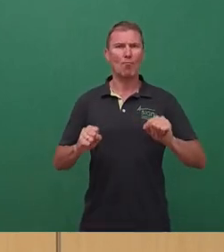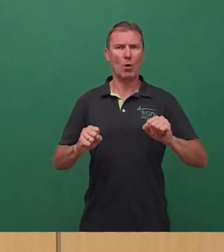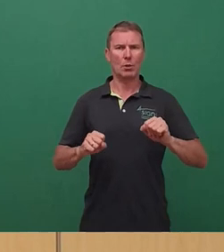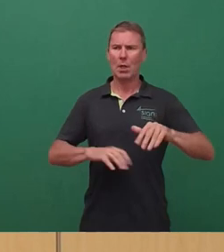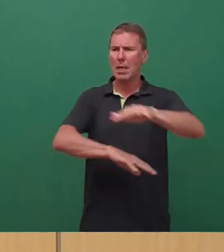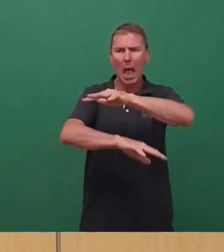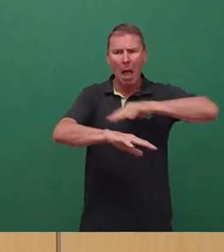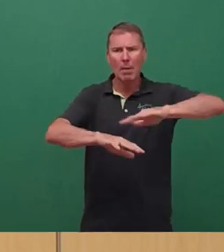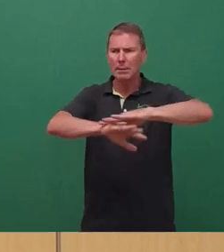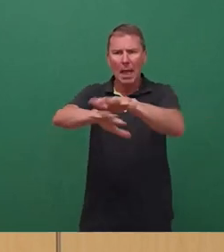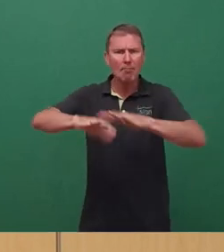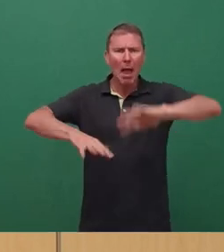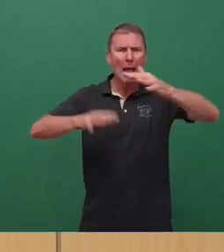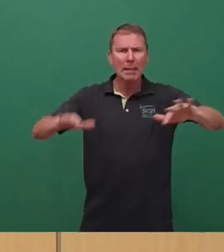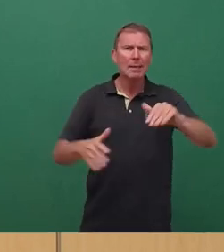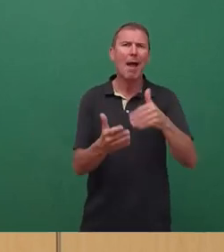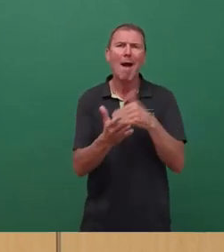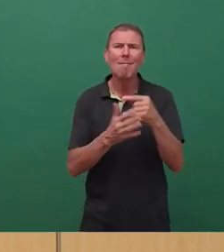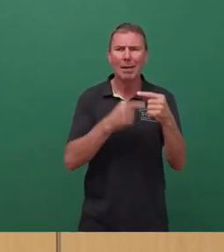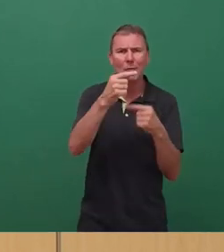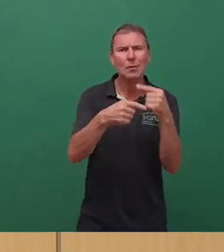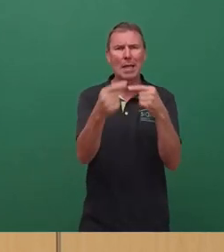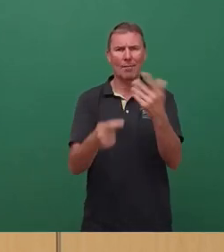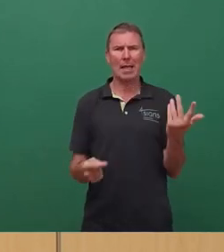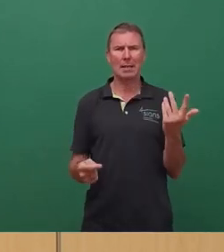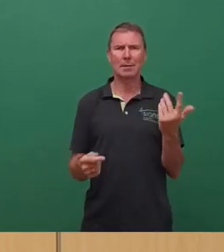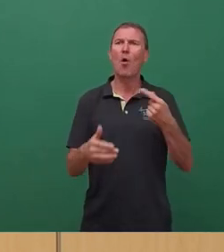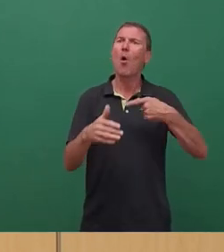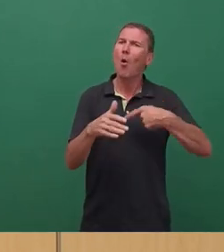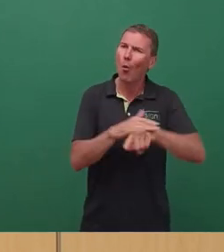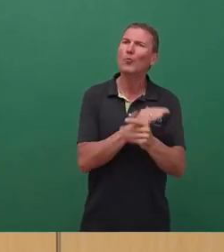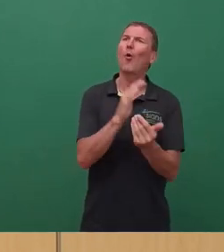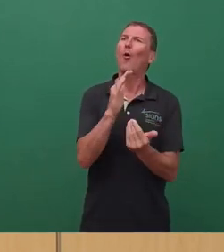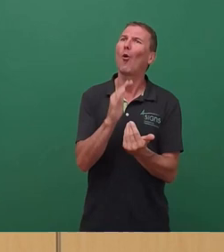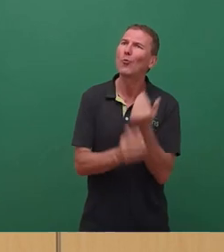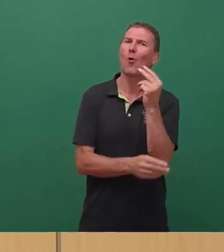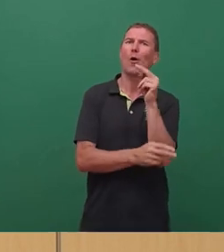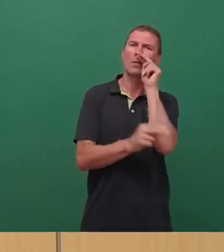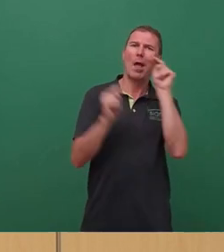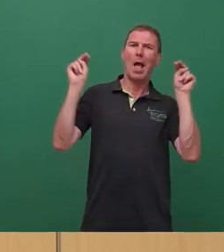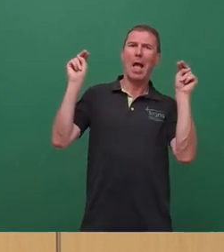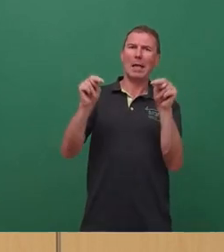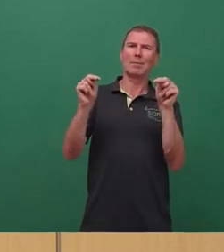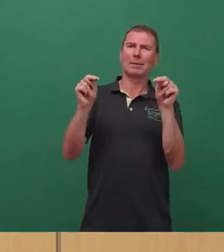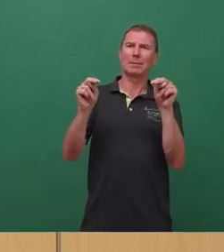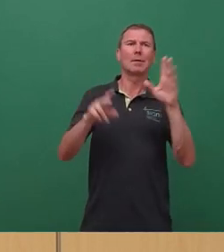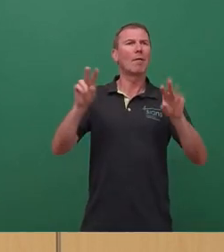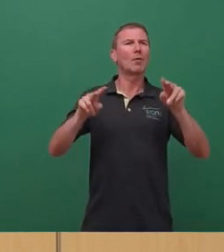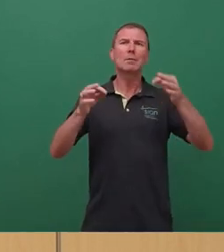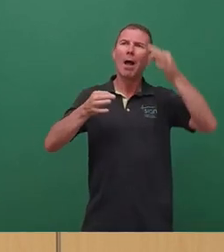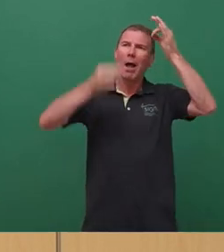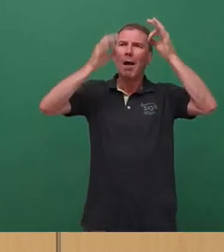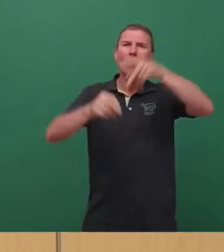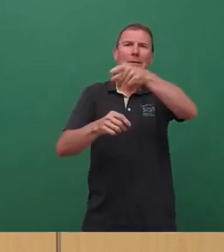dieses Areal weiterzuentwickeln. Aber es gibt eben verschiedenen Fantasien, dort tatsächlich